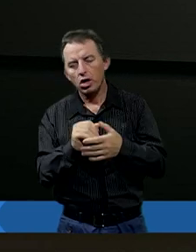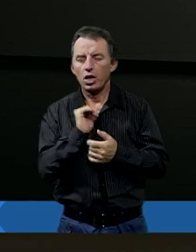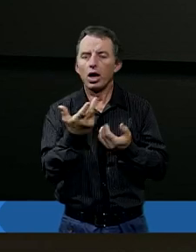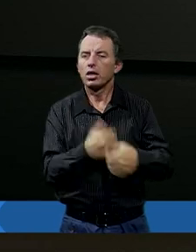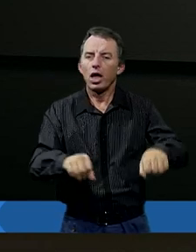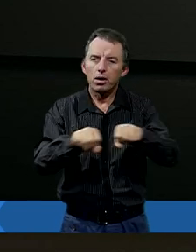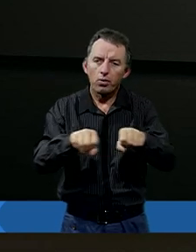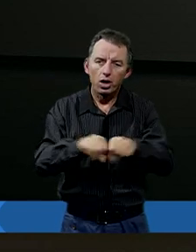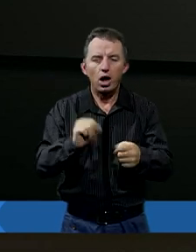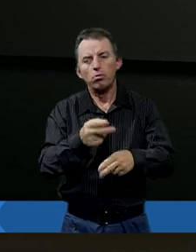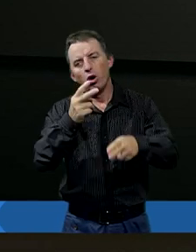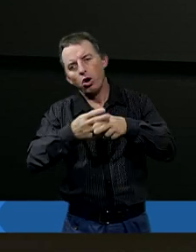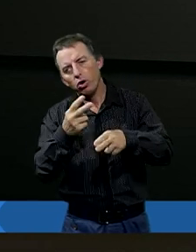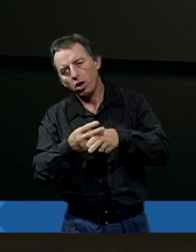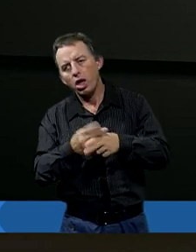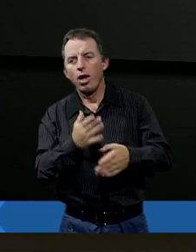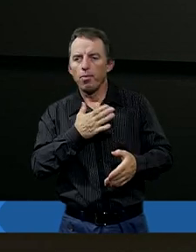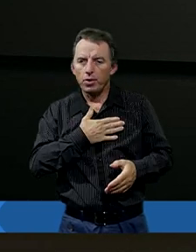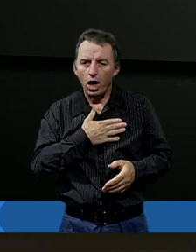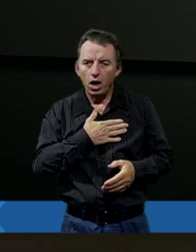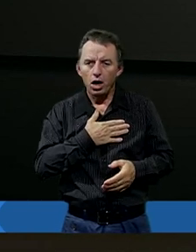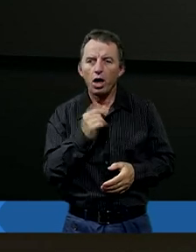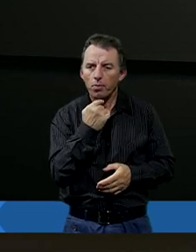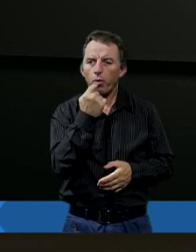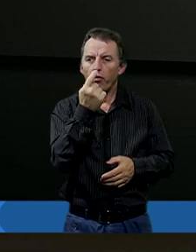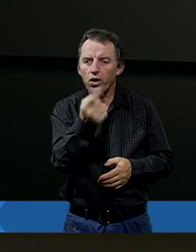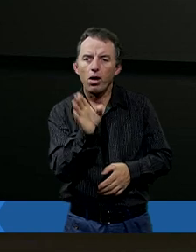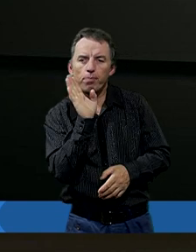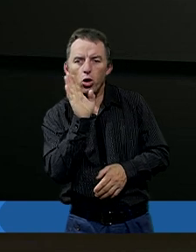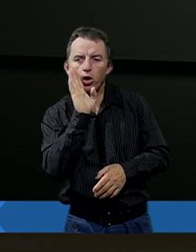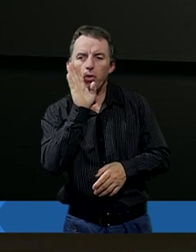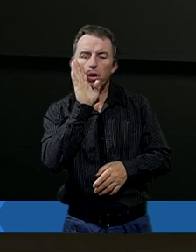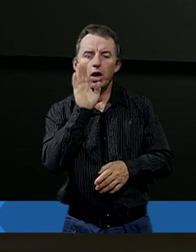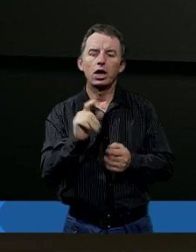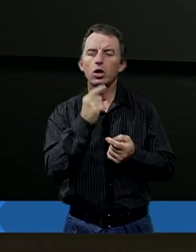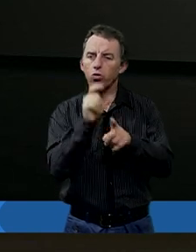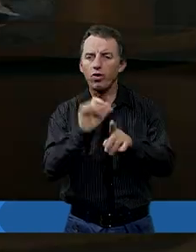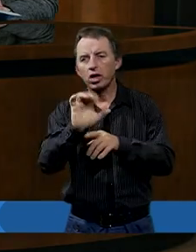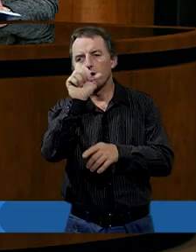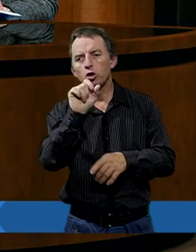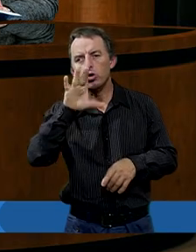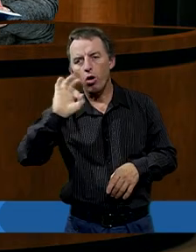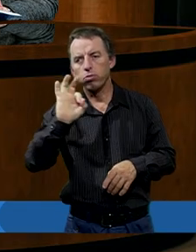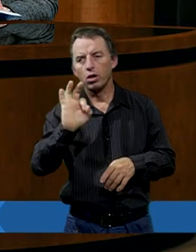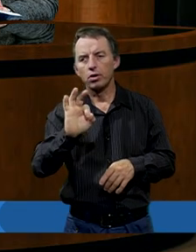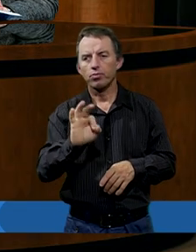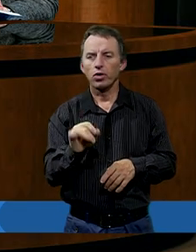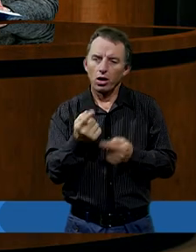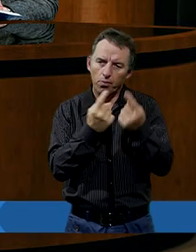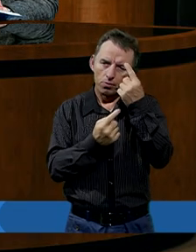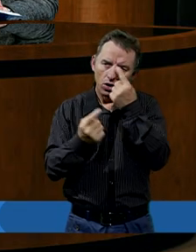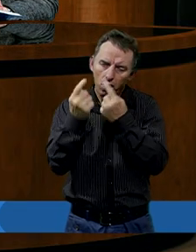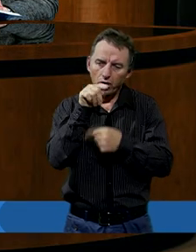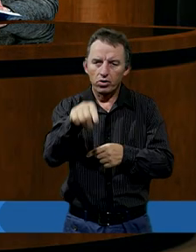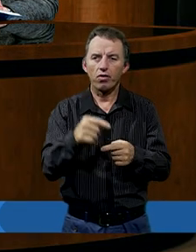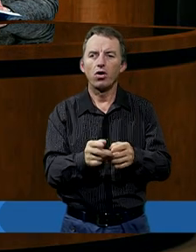niesprawiedliwość, albo choroba? Że mieliście ochotę, lub wręcz mówiliście podobne słowa, takie jak Hiob? Znaczy, no myślę, że